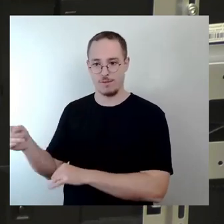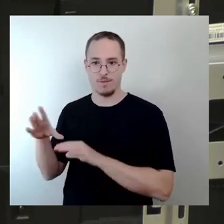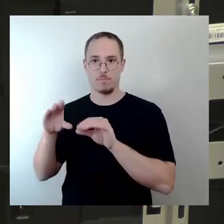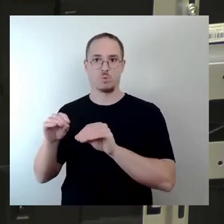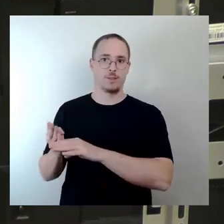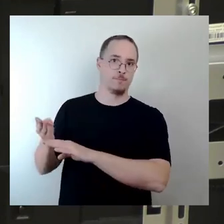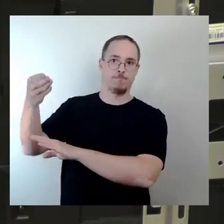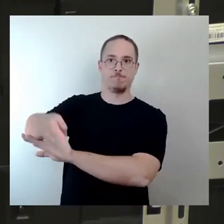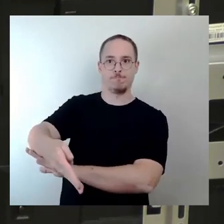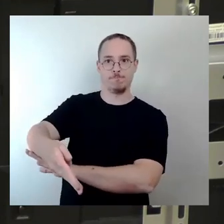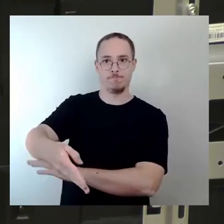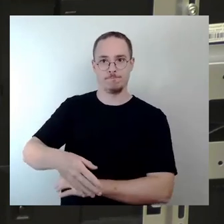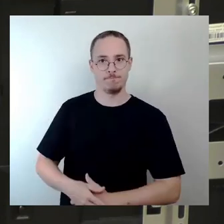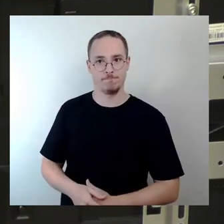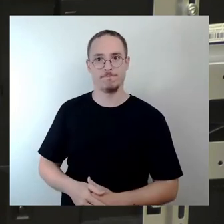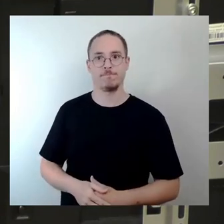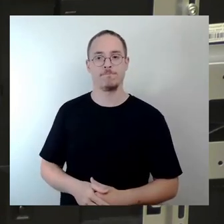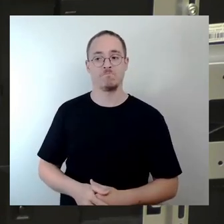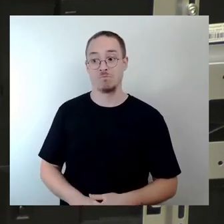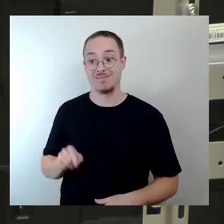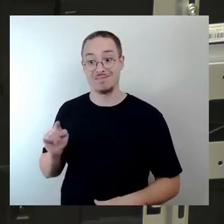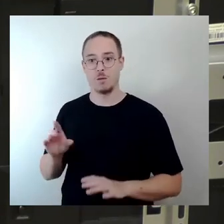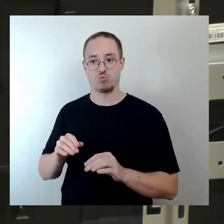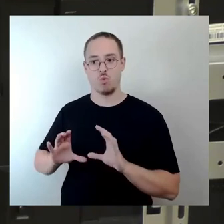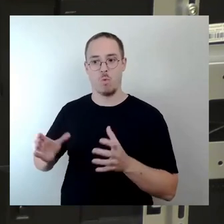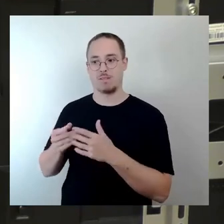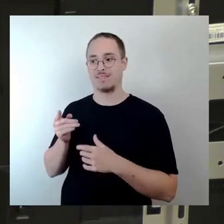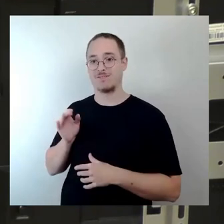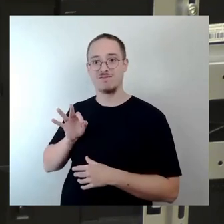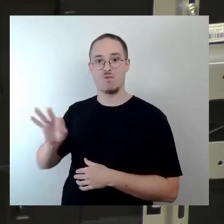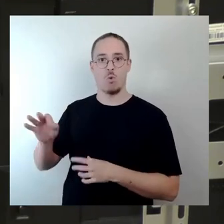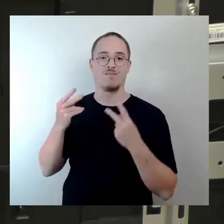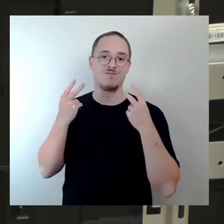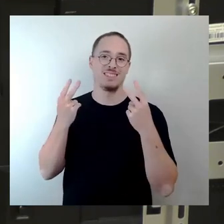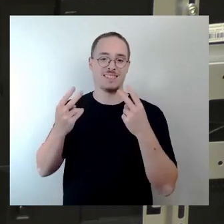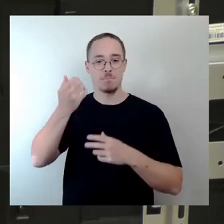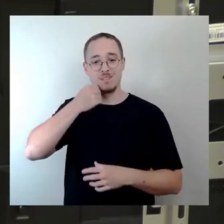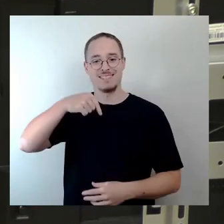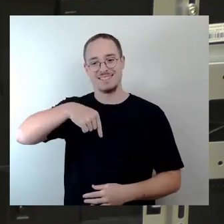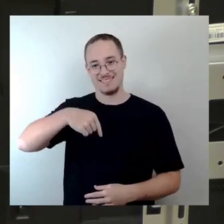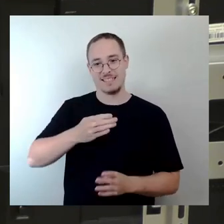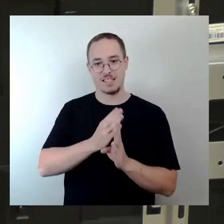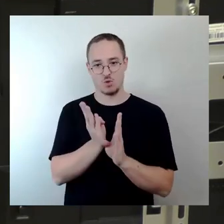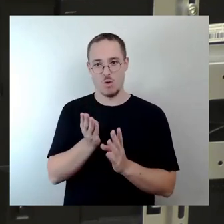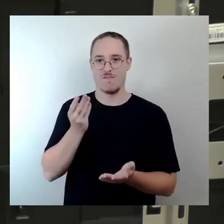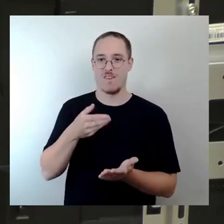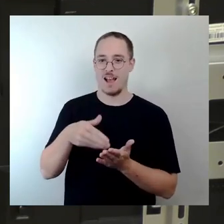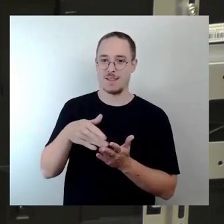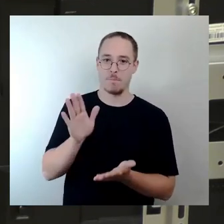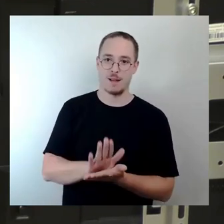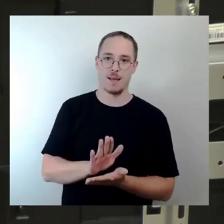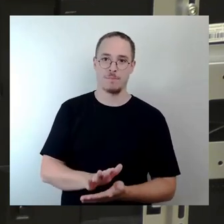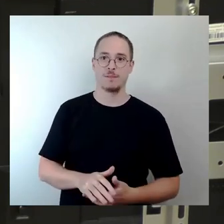Nutzerinnengruppe ist es wichtig, diese Anlage und dieses Angebot auch in dieser Saison zu erhalten. Es ist eine sinnvolle